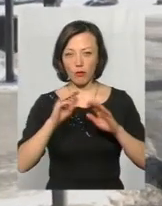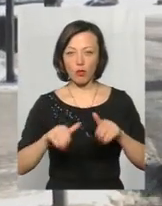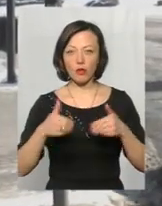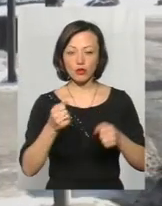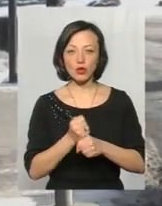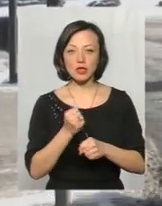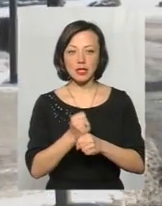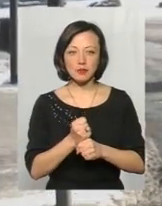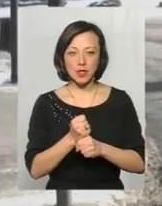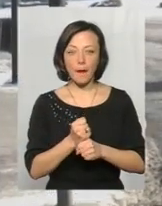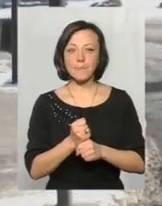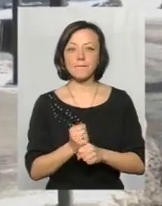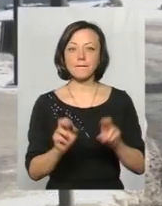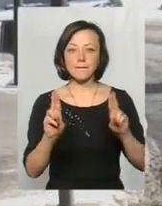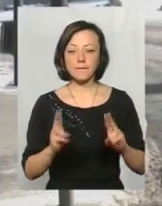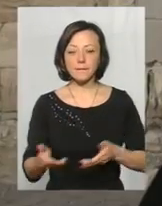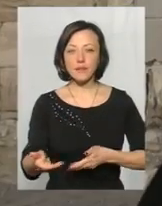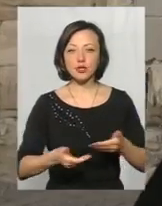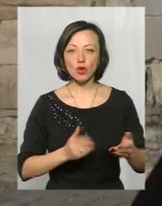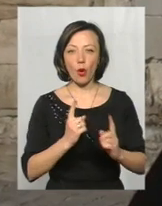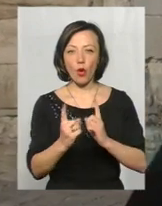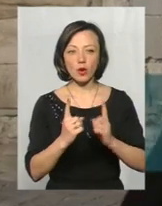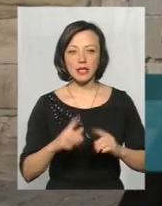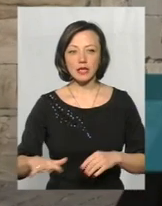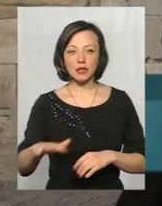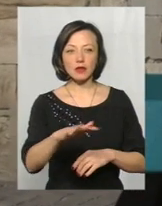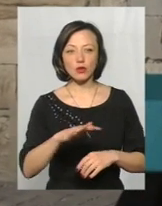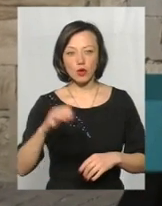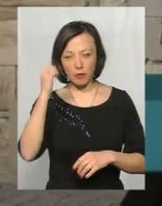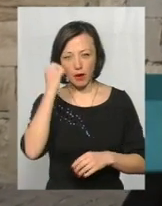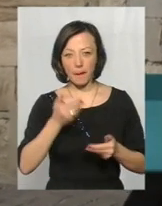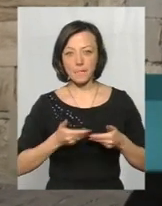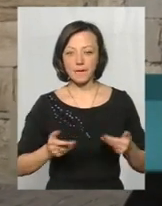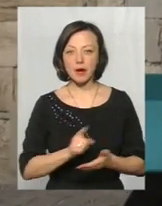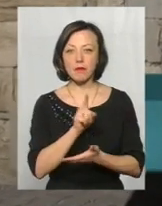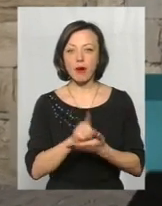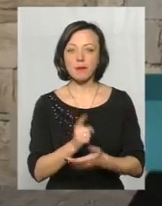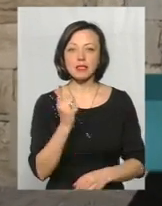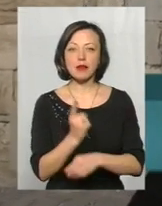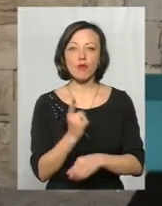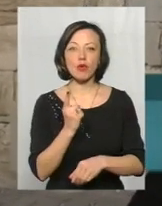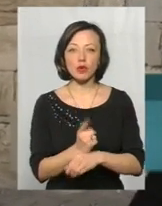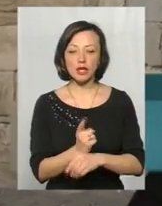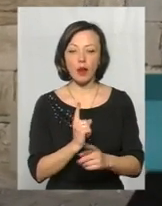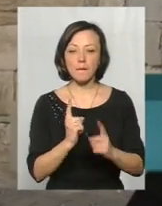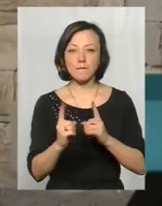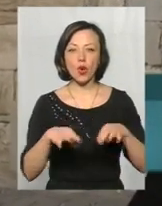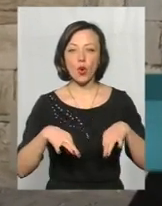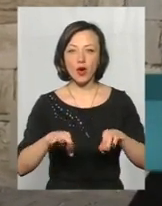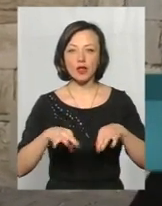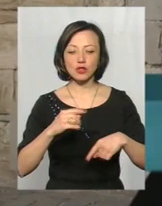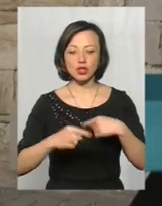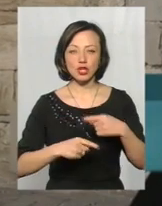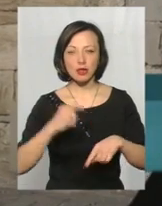концепцію пішої ходи на території пам'яток. Ми маємо заборонити проїзд через пам'ятки архітектури, через